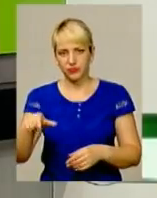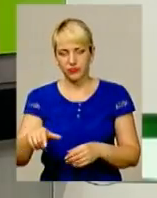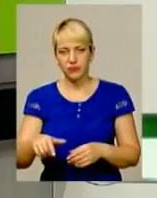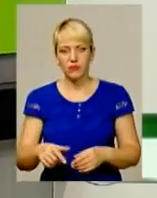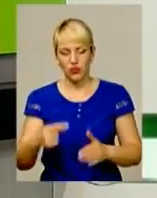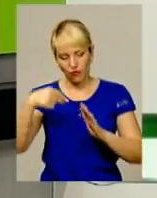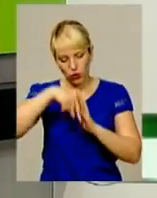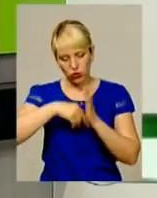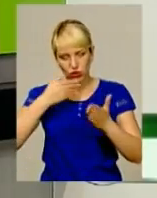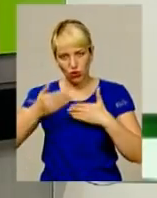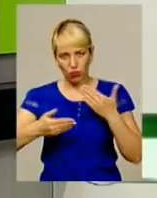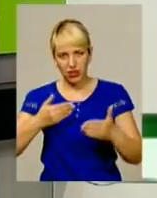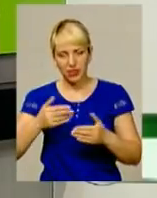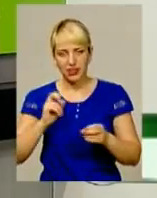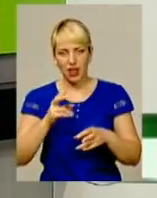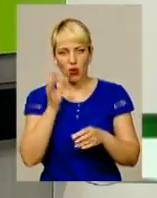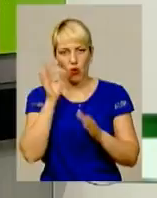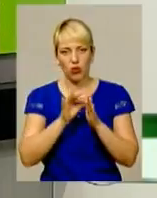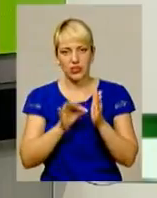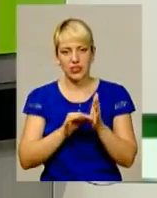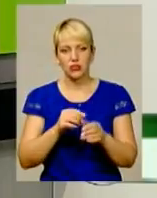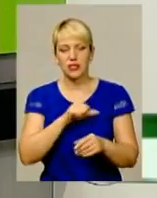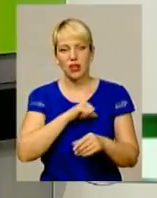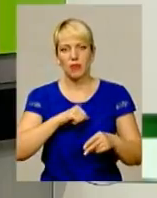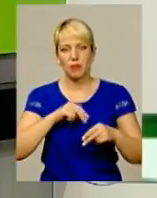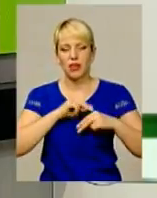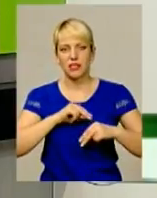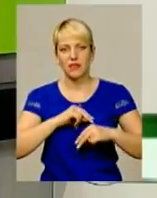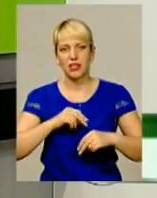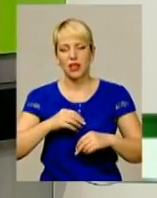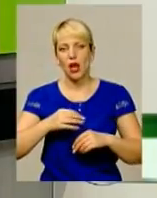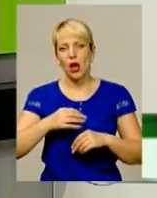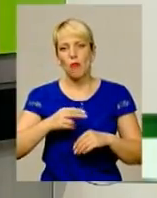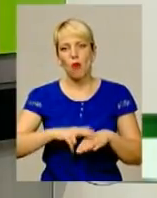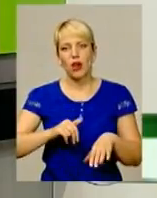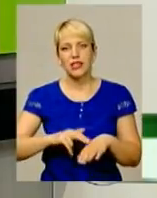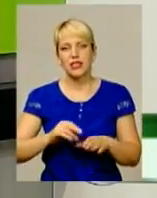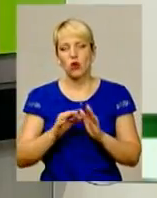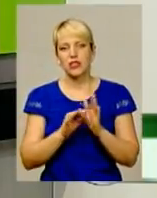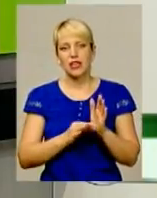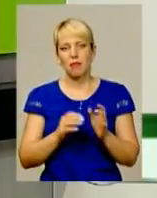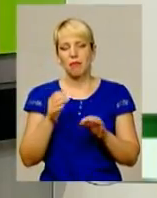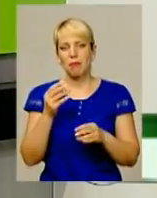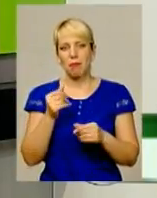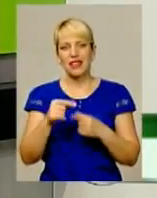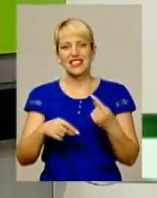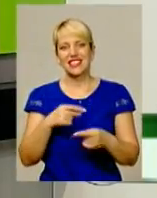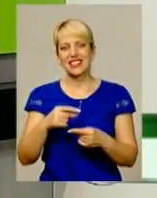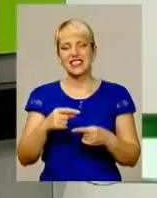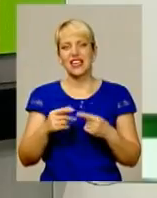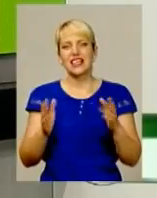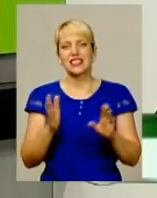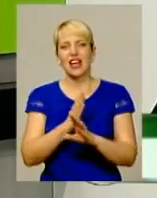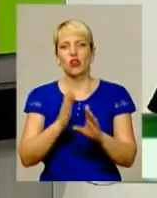внутрішнього опитування, як оцінюють самі працівники поліції, оцінювання бізнес-середовищем, а також